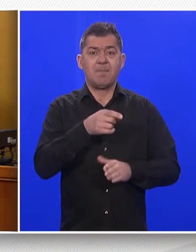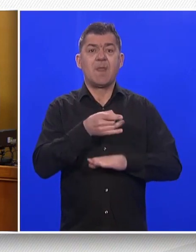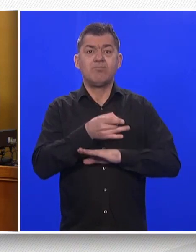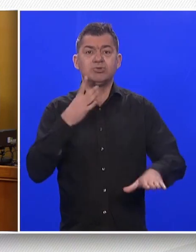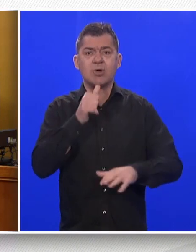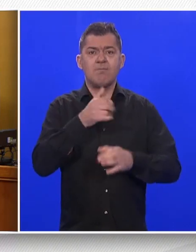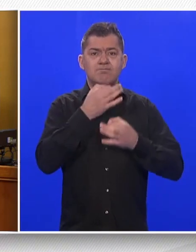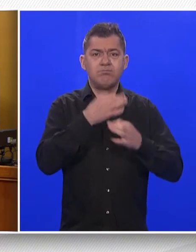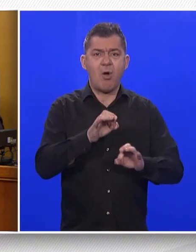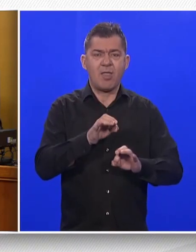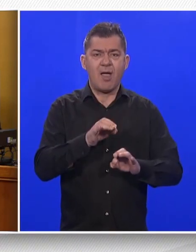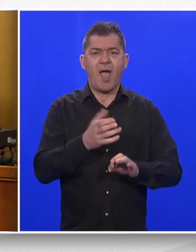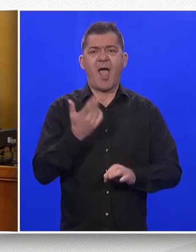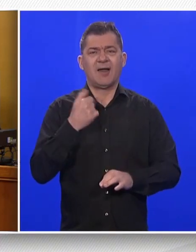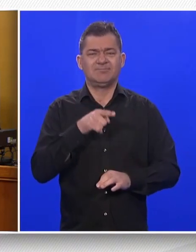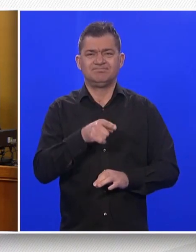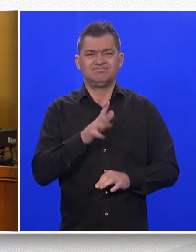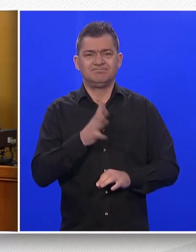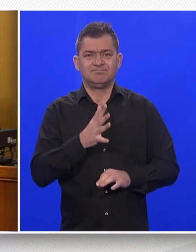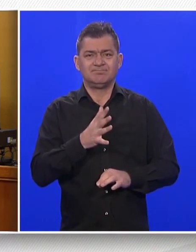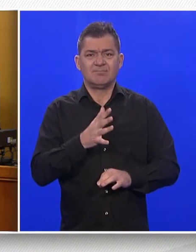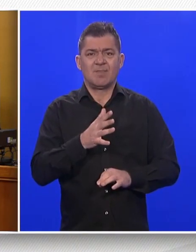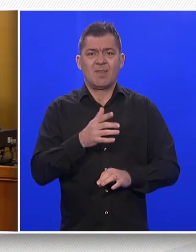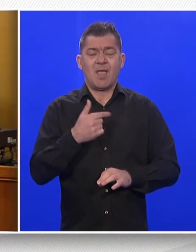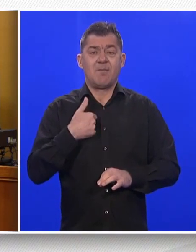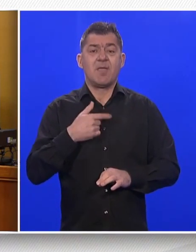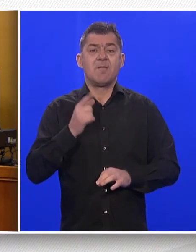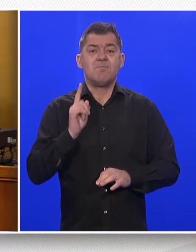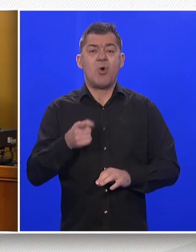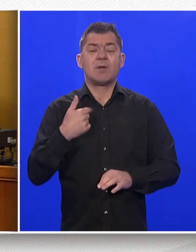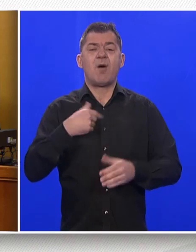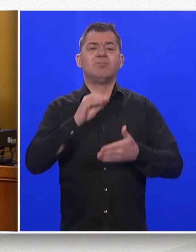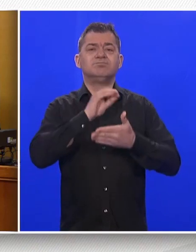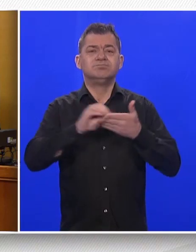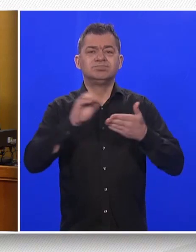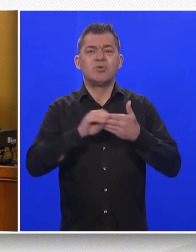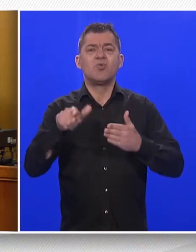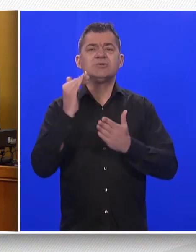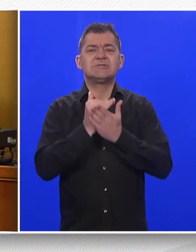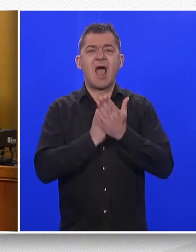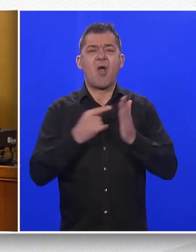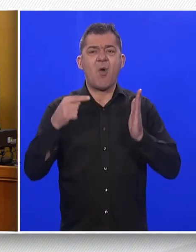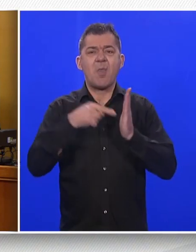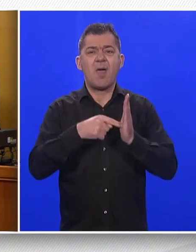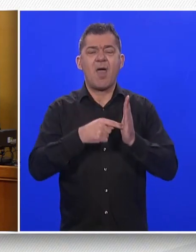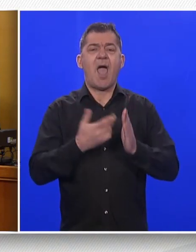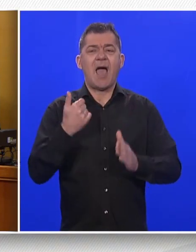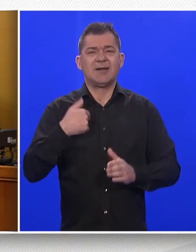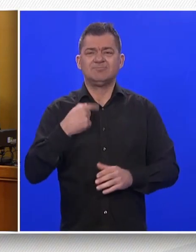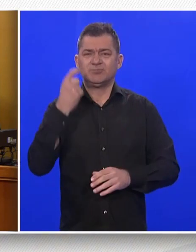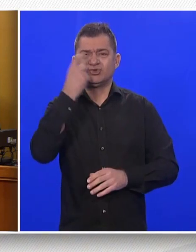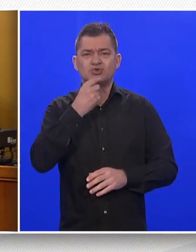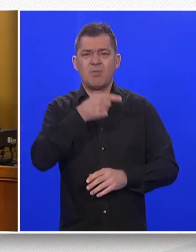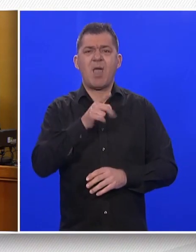efikasnija, no to često nije slučaj, iako mi to moramo naravno propisati, ali želim se ove govornice izraziti skepsu oko